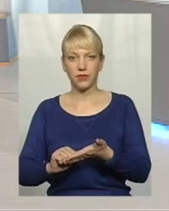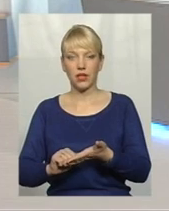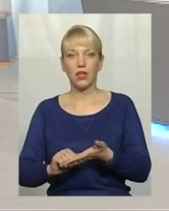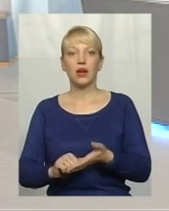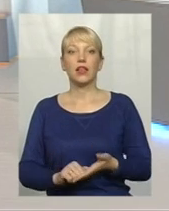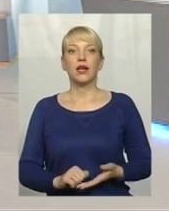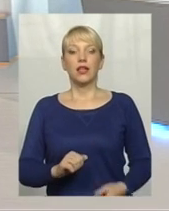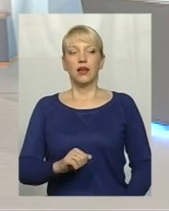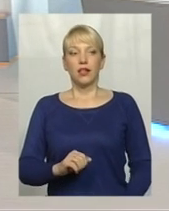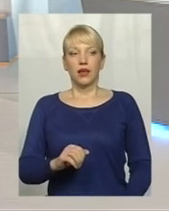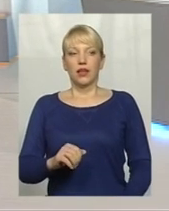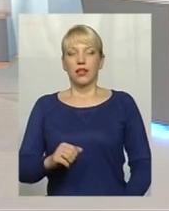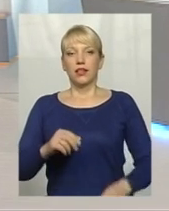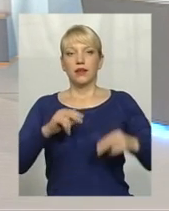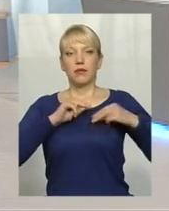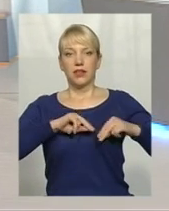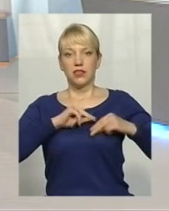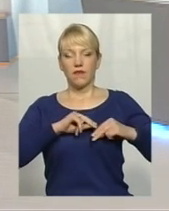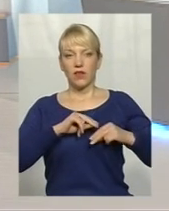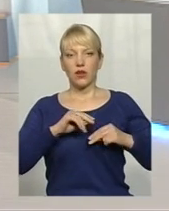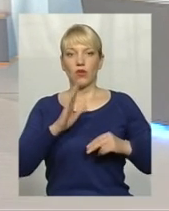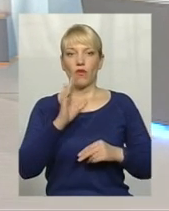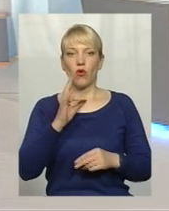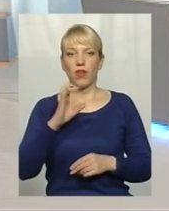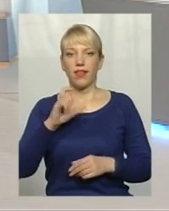Співробітники воєнкоматів, вони бачать, кого беруть.